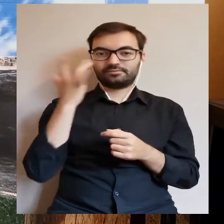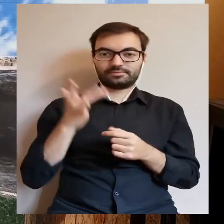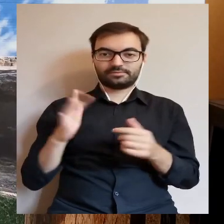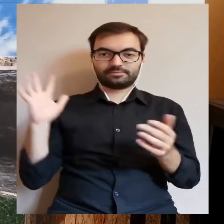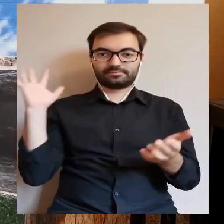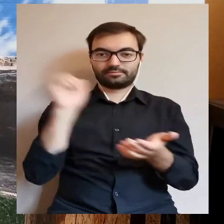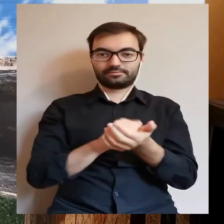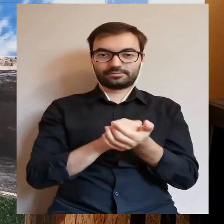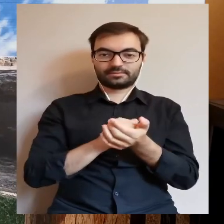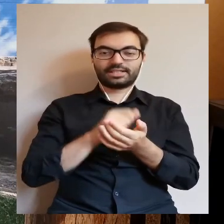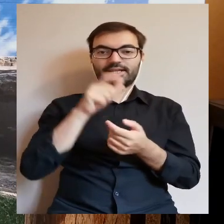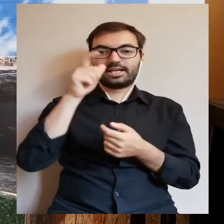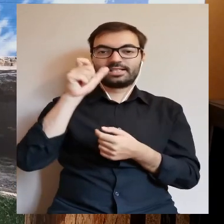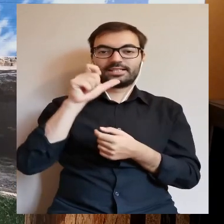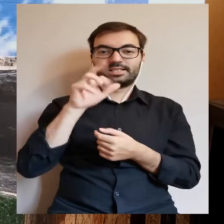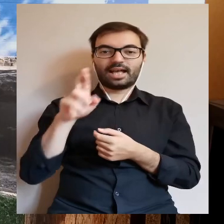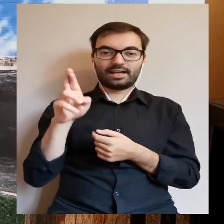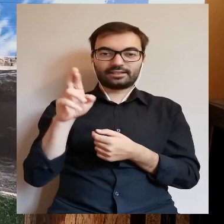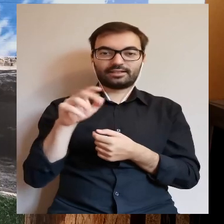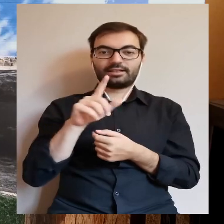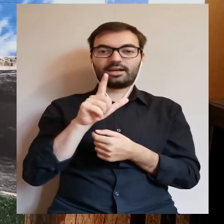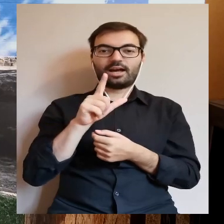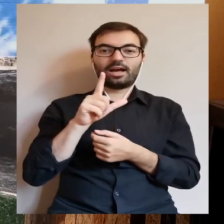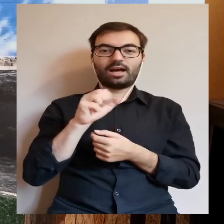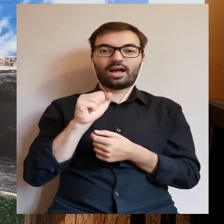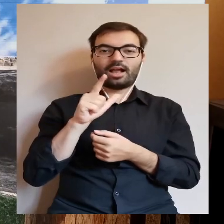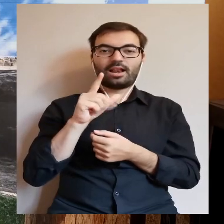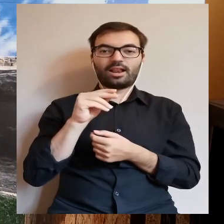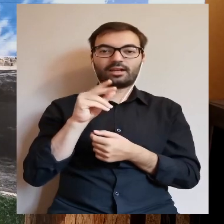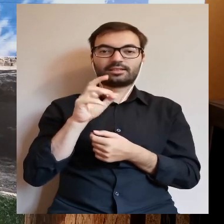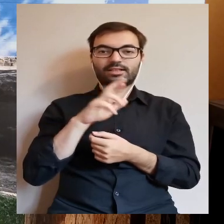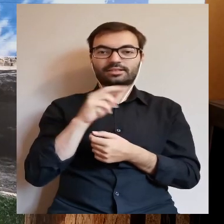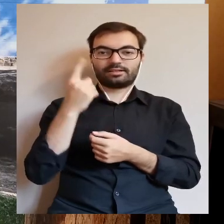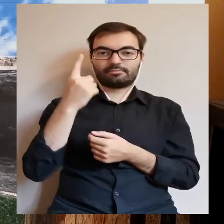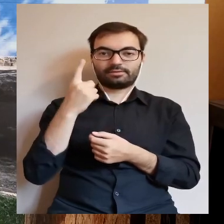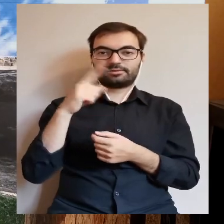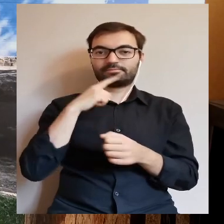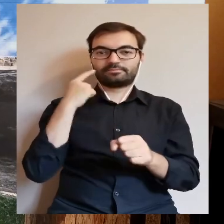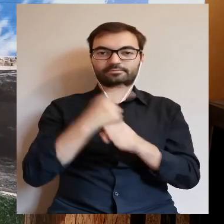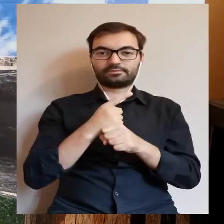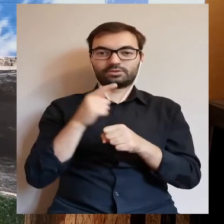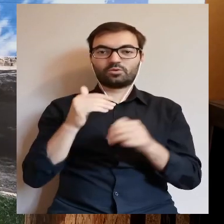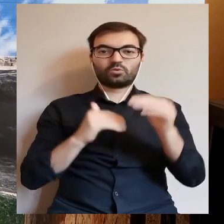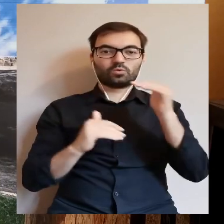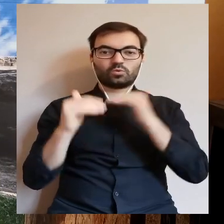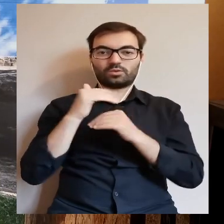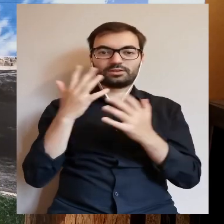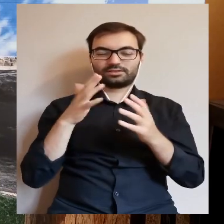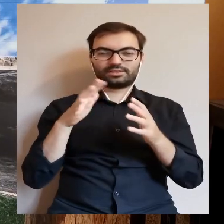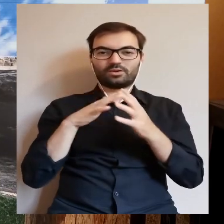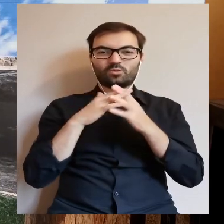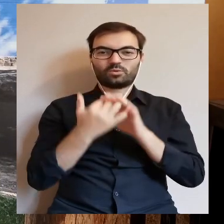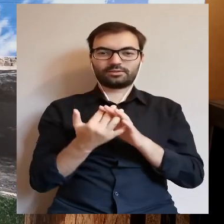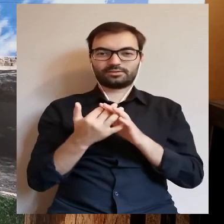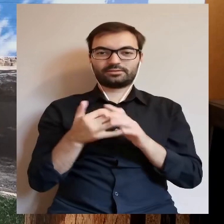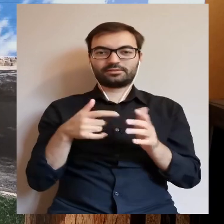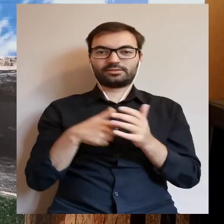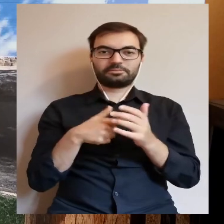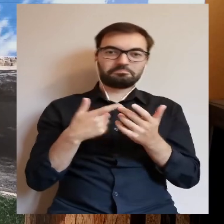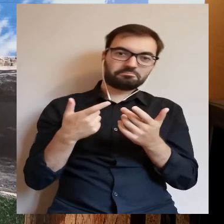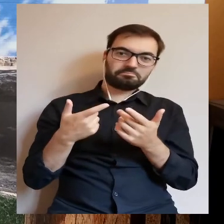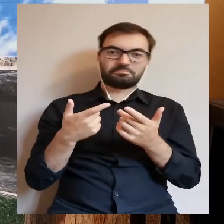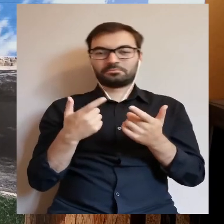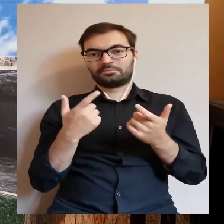zajęli Rosjanie i car Aleksander I zarządził, żeby na tym wzgórzu, gdzie są te ruiny,